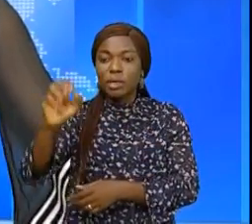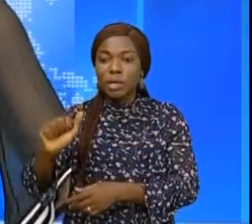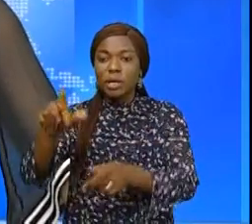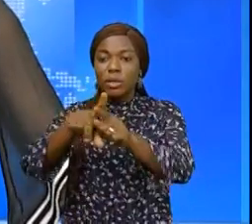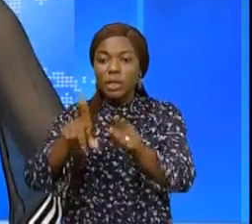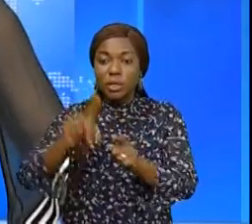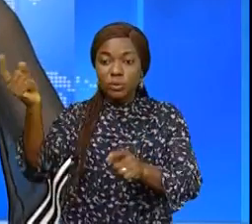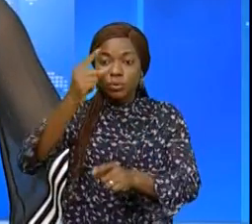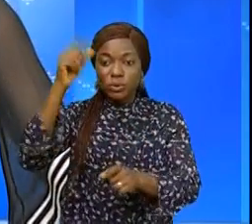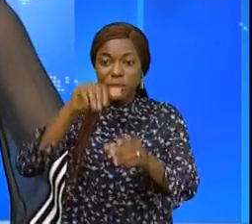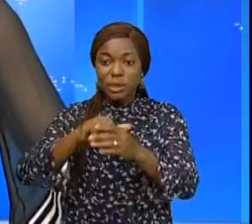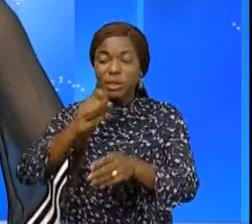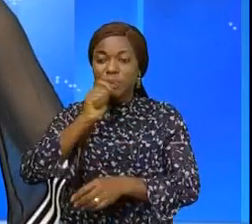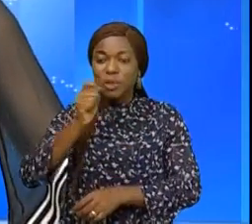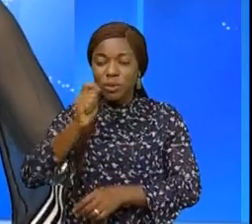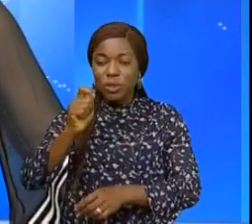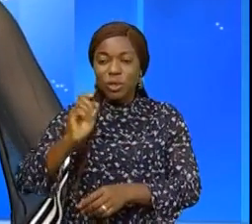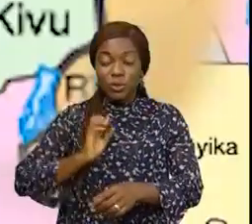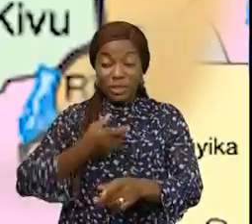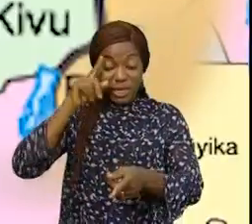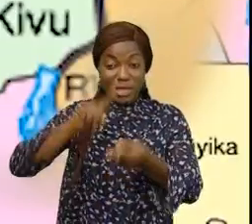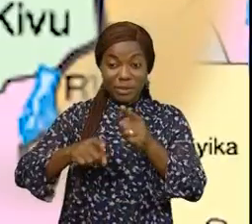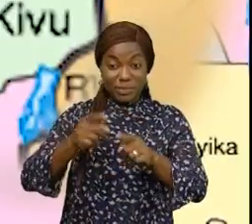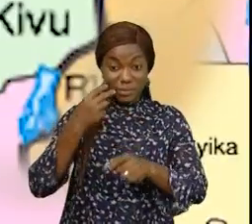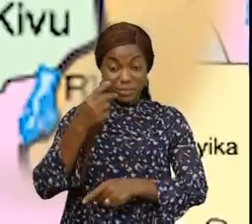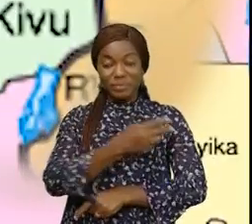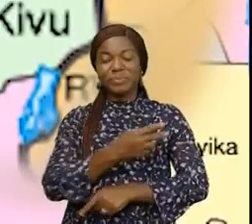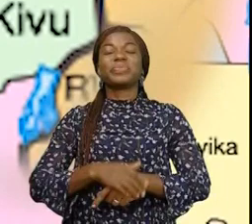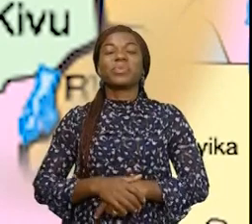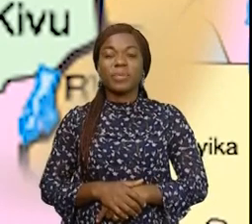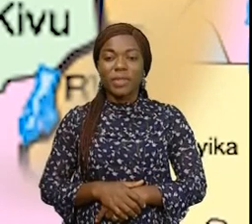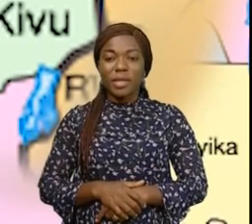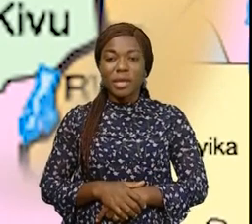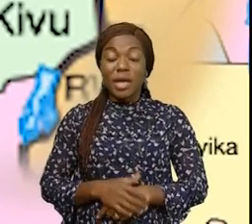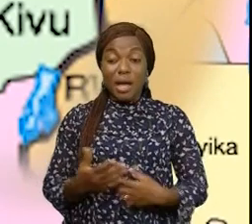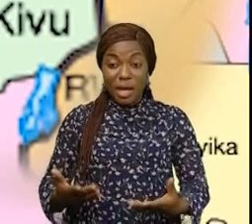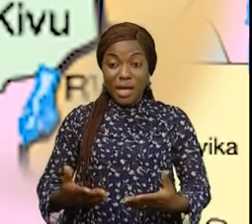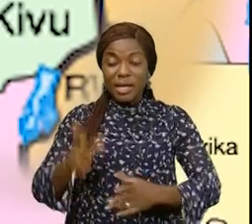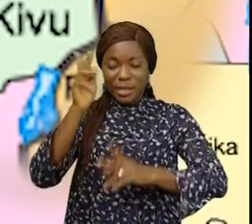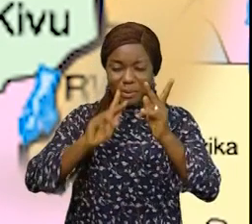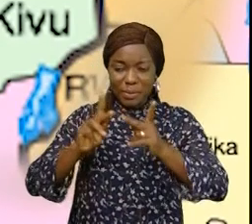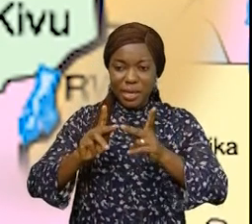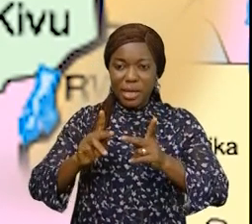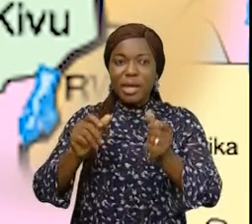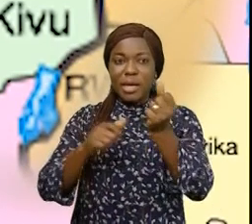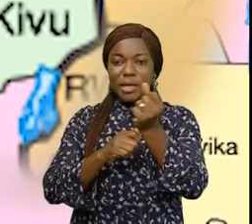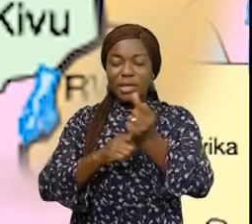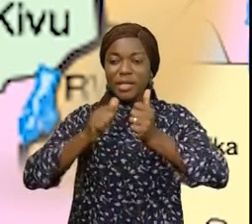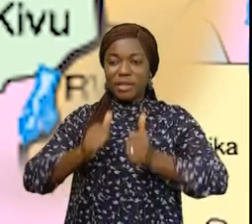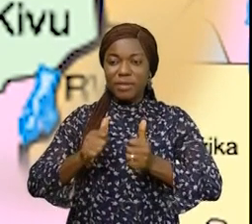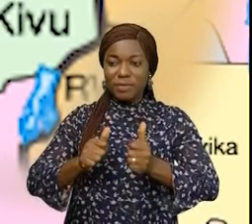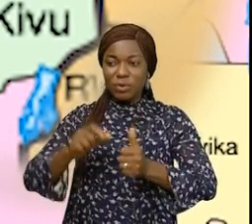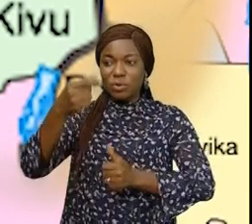micro de Oskar Mbal, Taïj. Mes très chers compatriotes, habitants de Goma et ses environs,